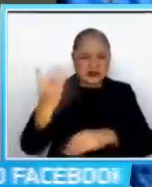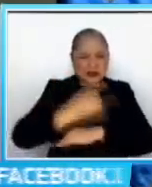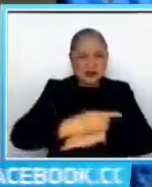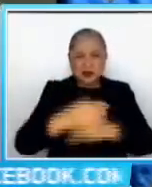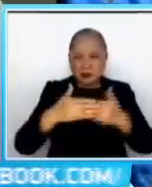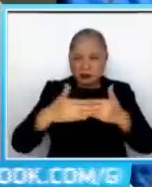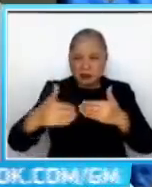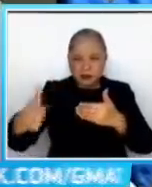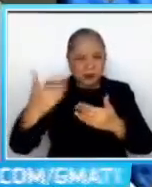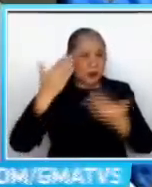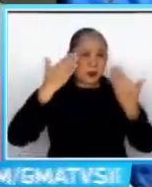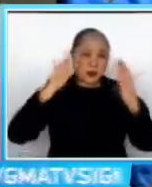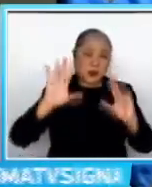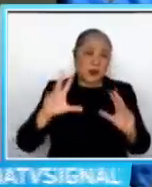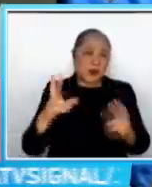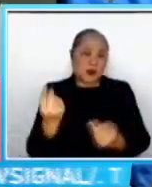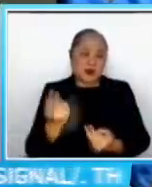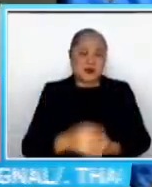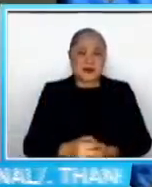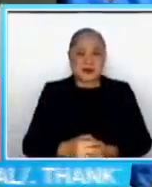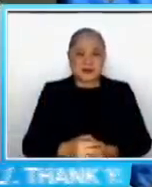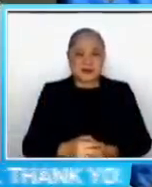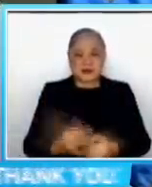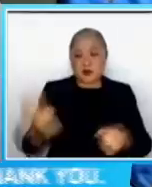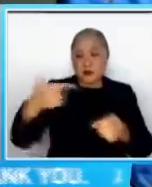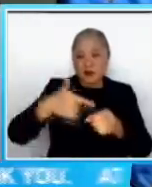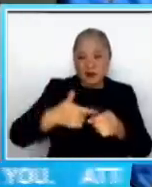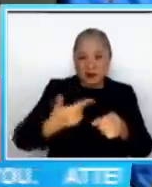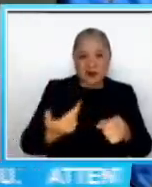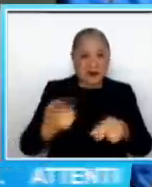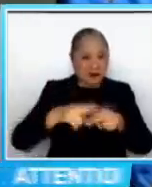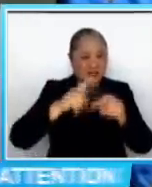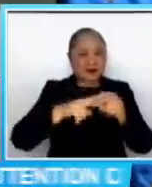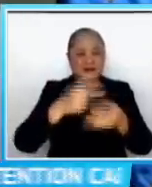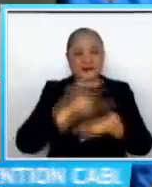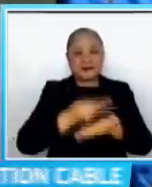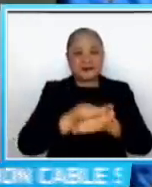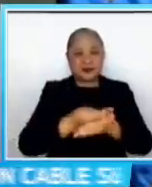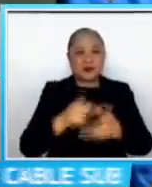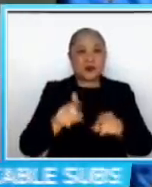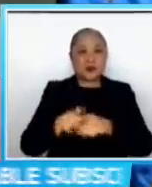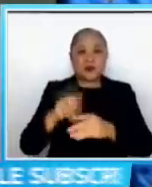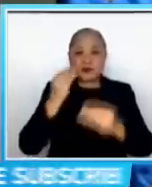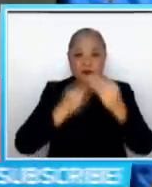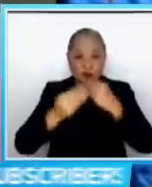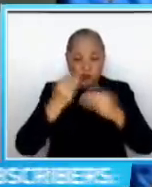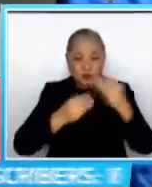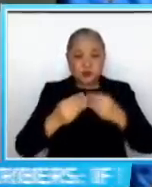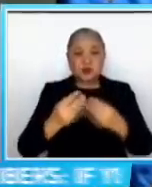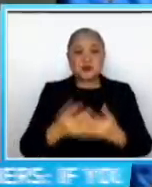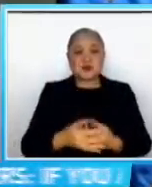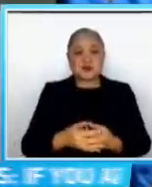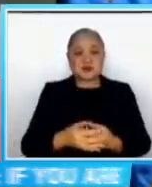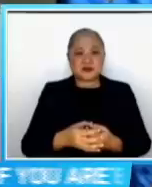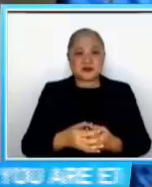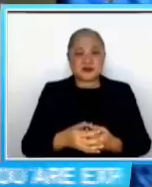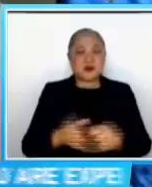Hindi lang oil ang tataas ang presyo Pati pagkain, pati nga